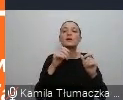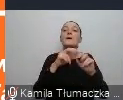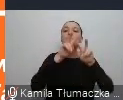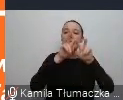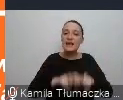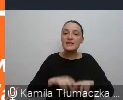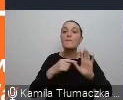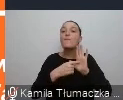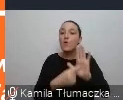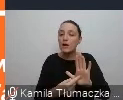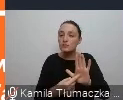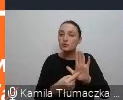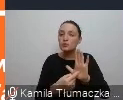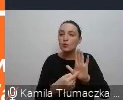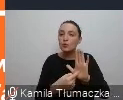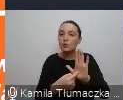pokazują,